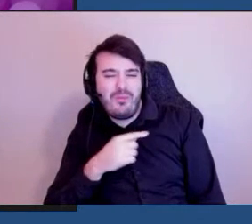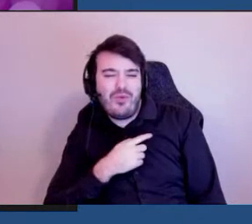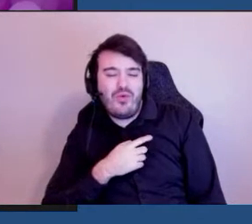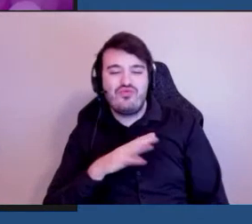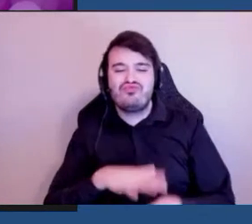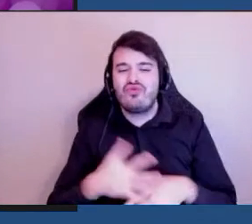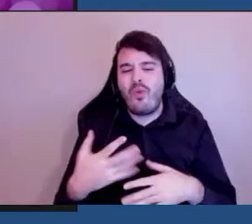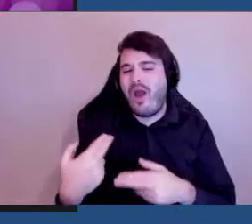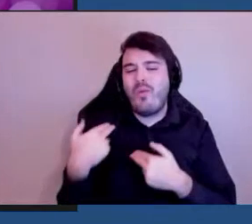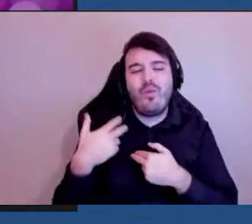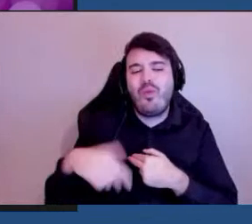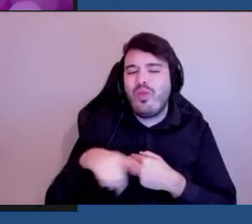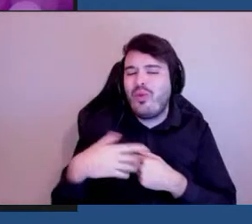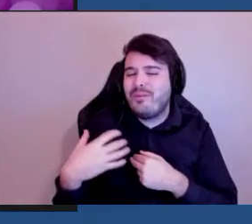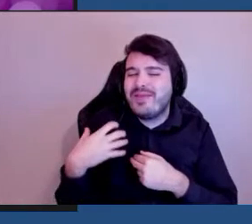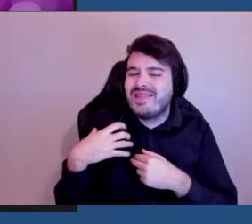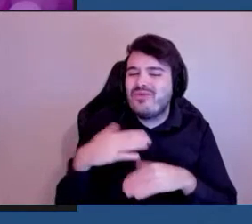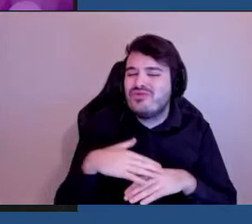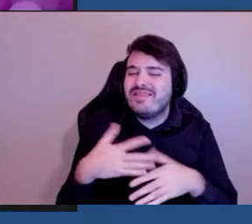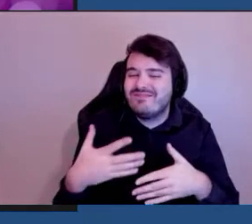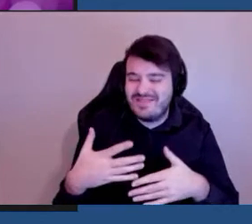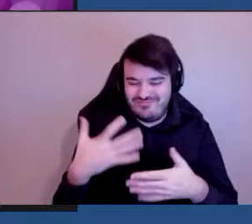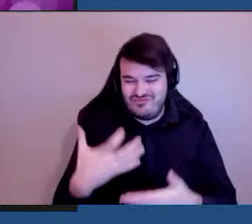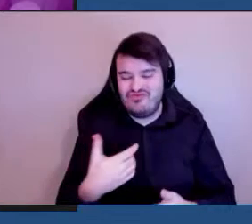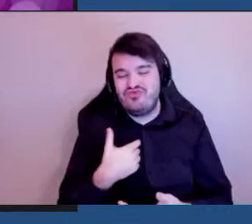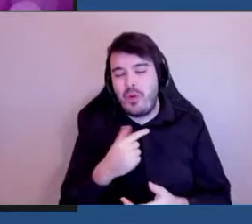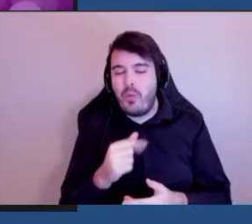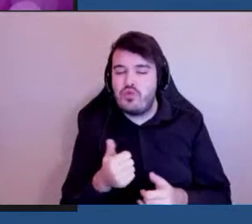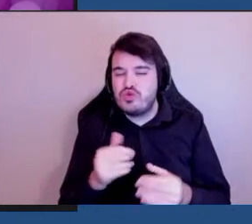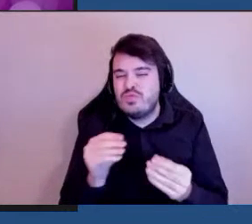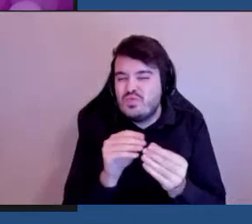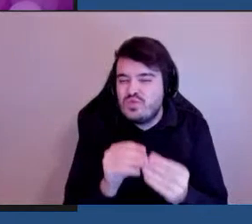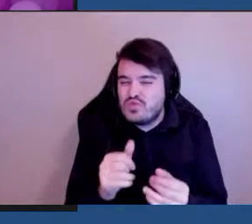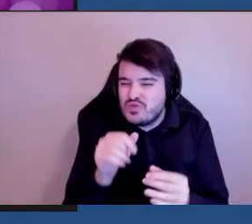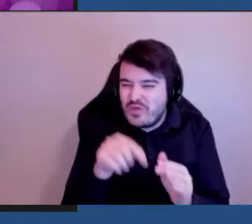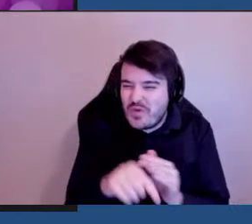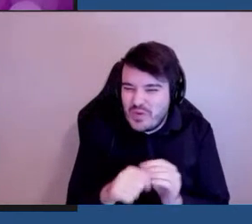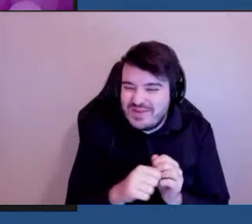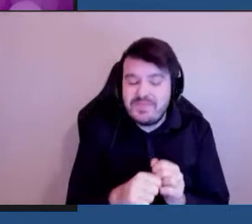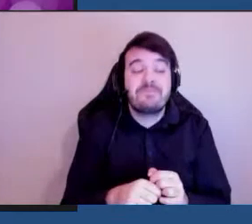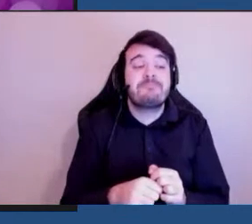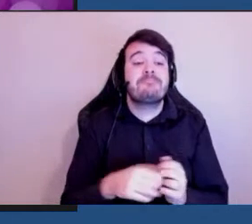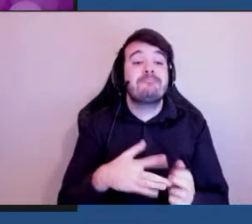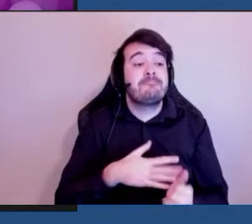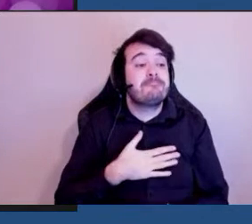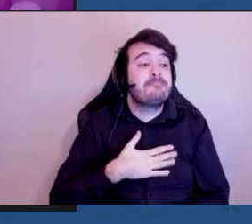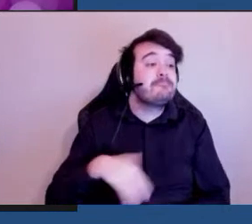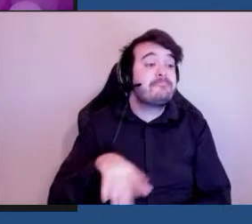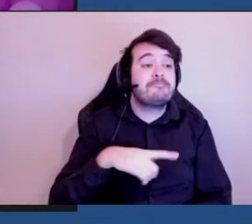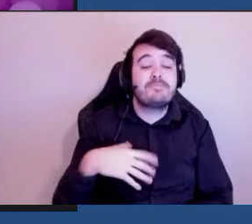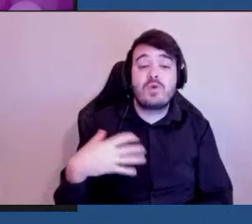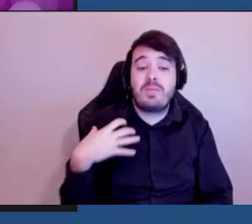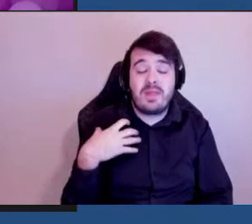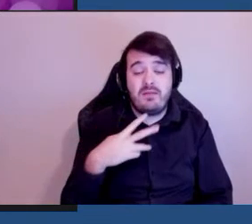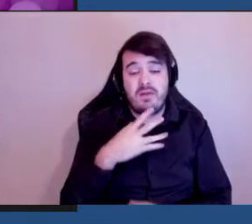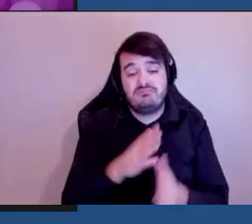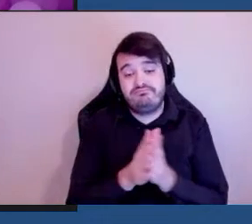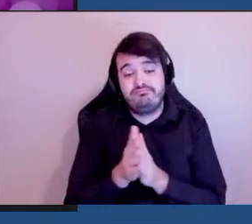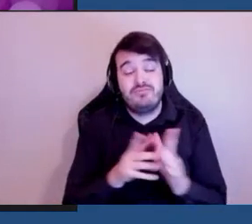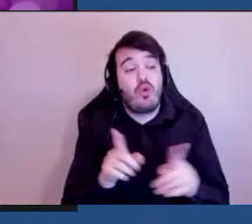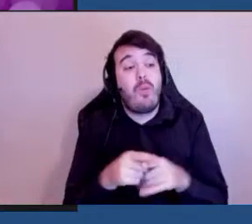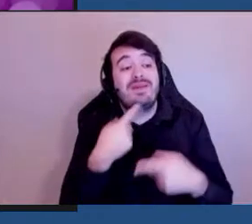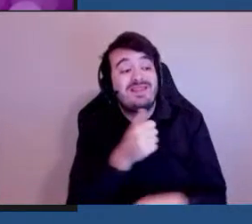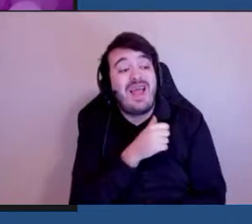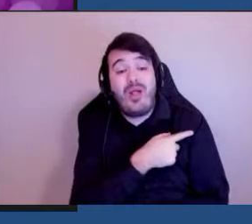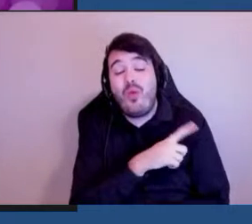rôle joué par le comité consultatif. Je voulais l'étoffer un petit peu. Notre comité a un mandat fort intéressant. Comme le conseiller Lulaf a dit,